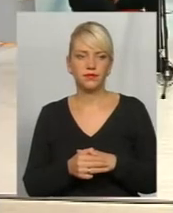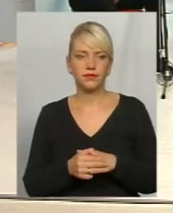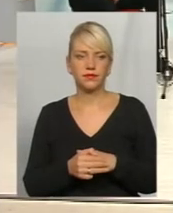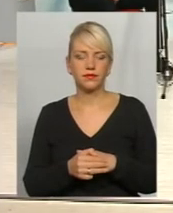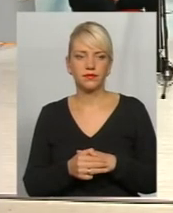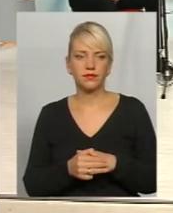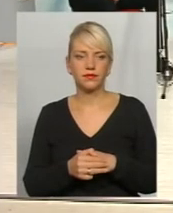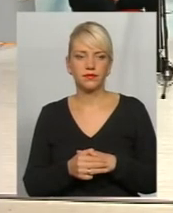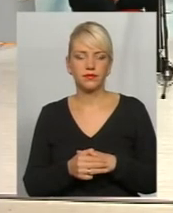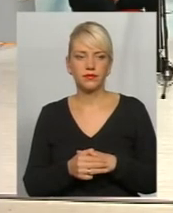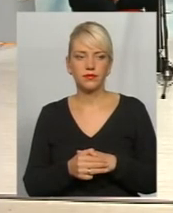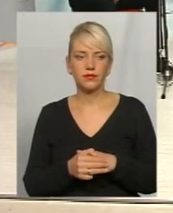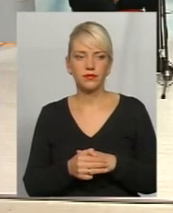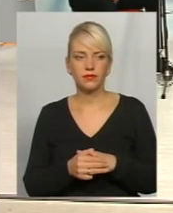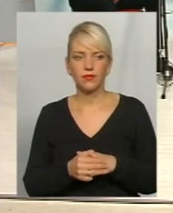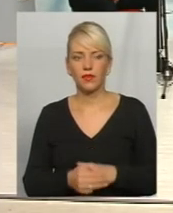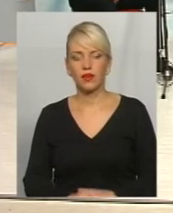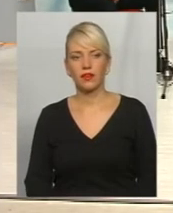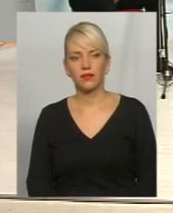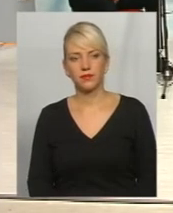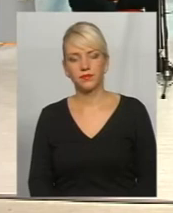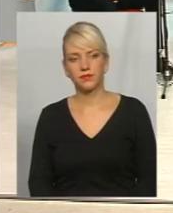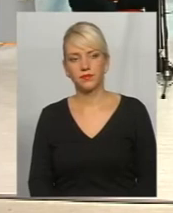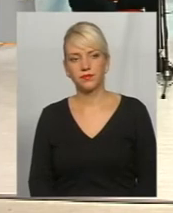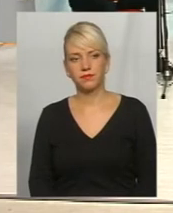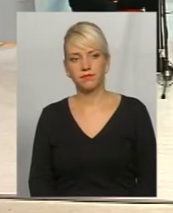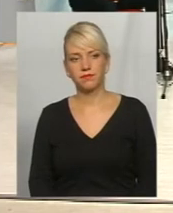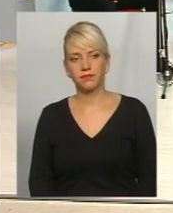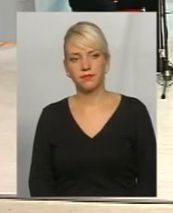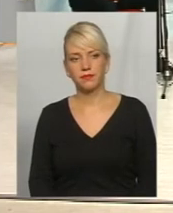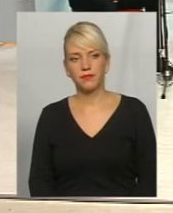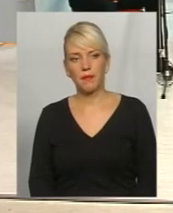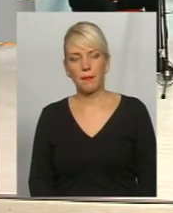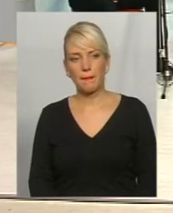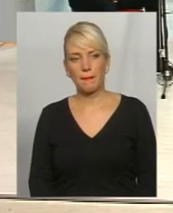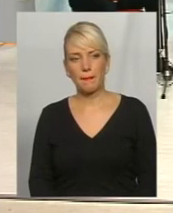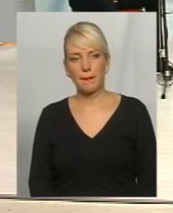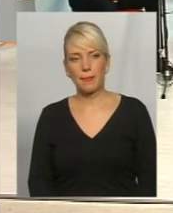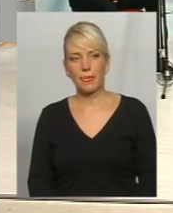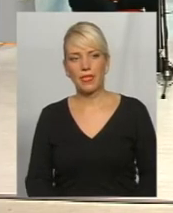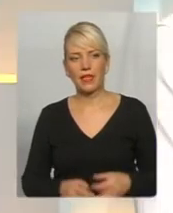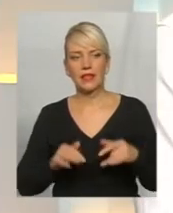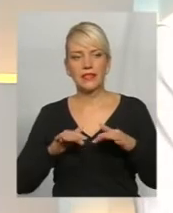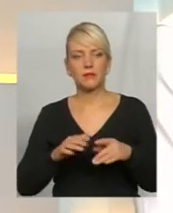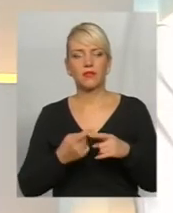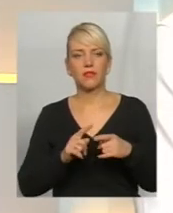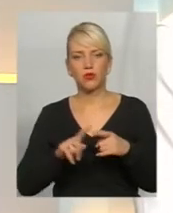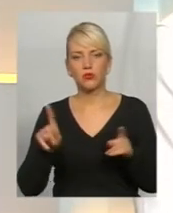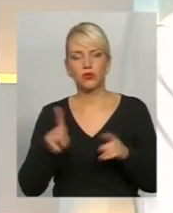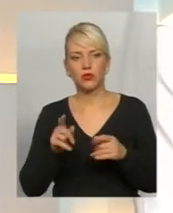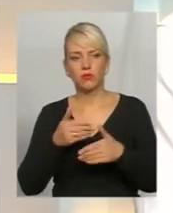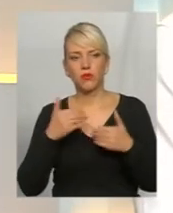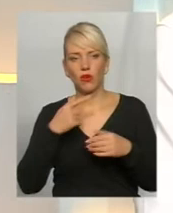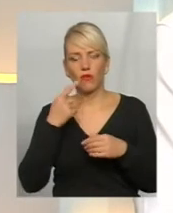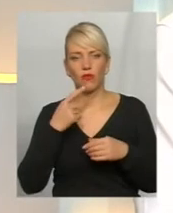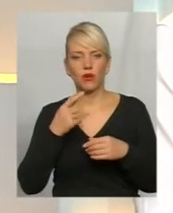Не завжди. Ні, який важливий. Справді можна знати, що ми говоримо про стільки страхові компанії, ніби рекламуємо